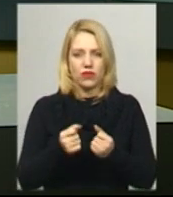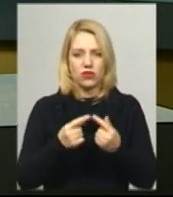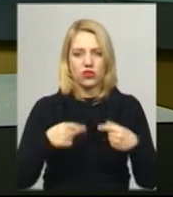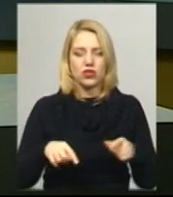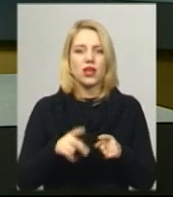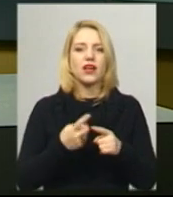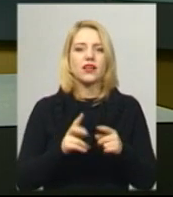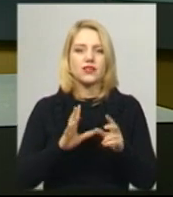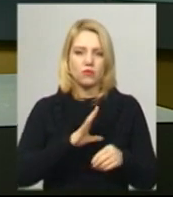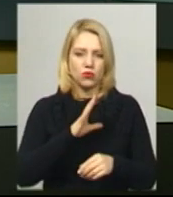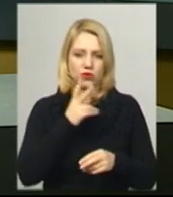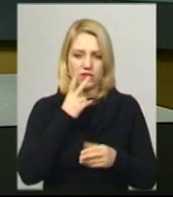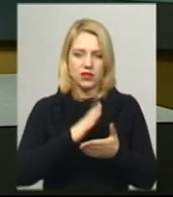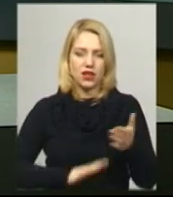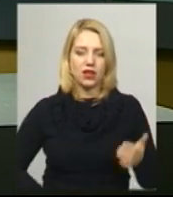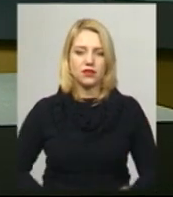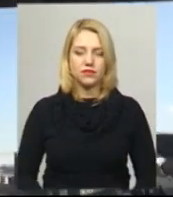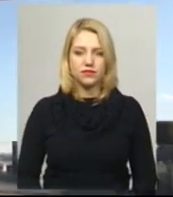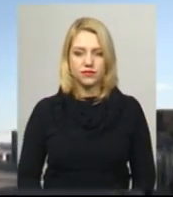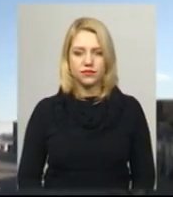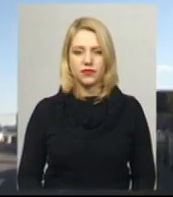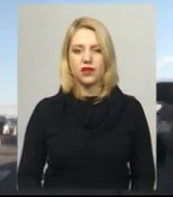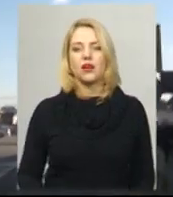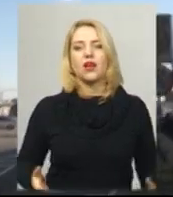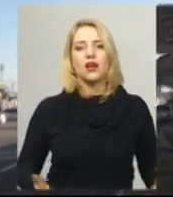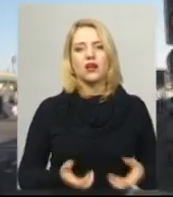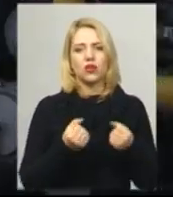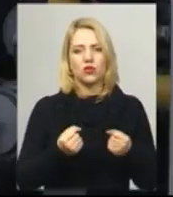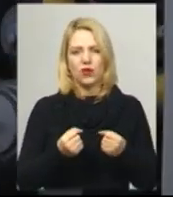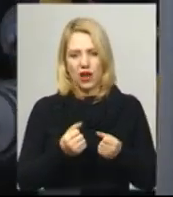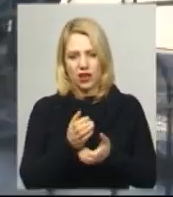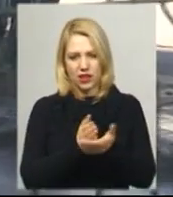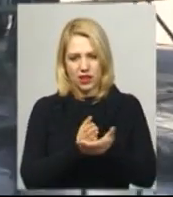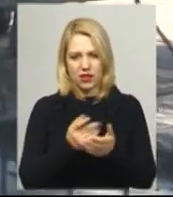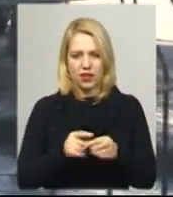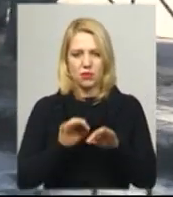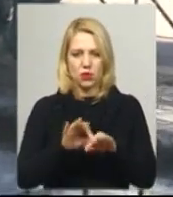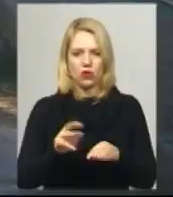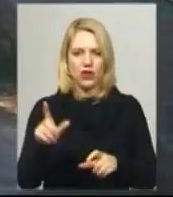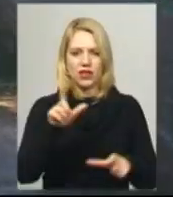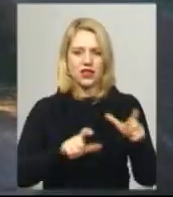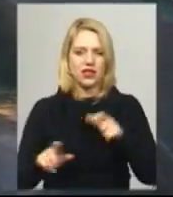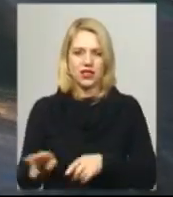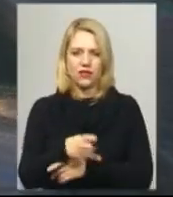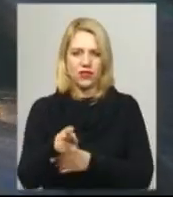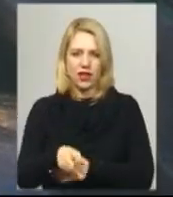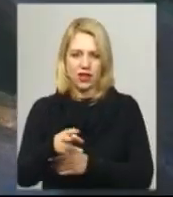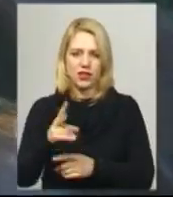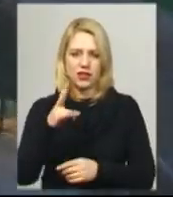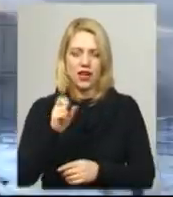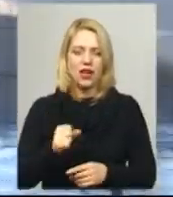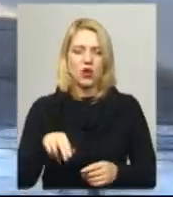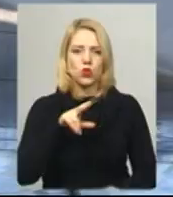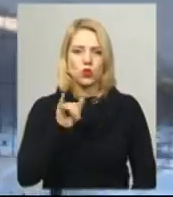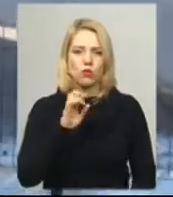Як це відбувалося, дивіться далі. Рятувальники провели дезінфекцію на території гуртово-розрібного овочавого центру Дубова в